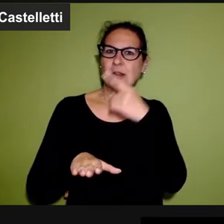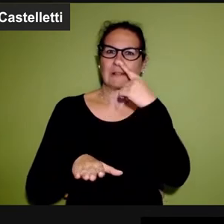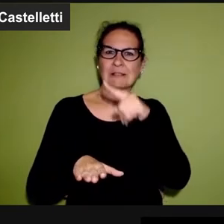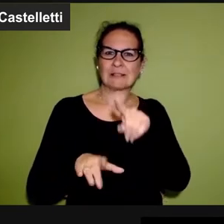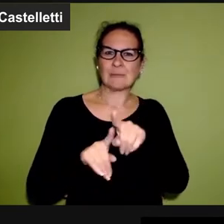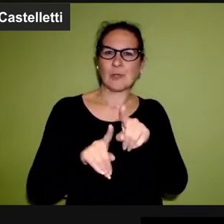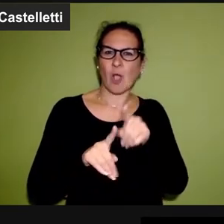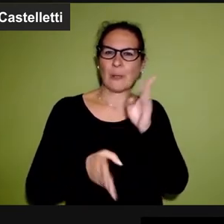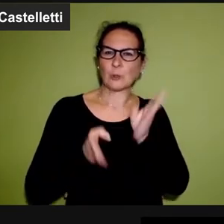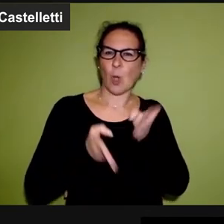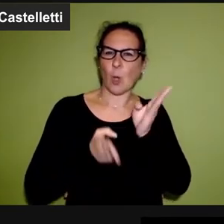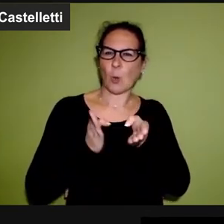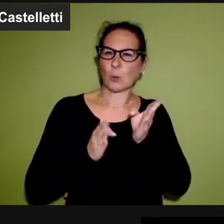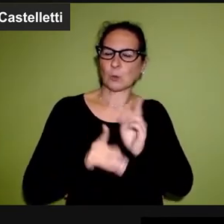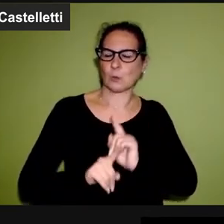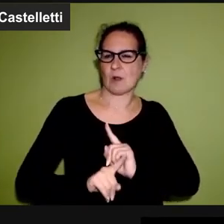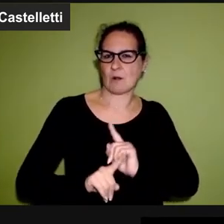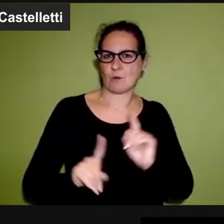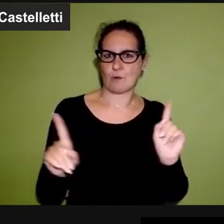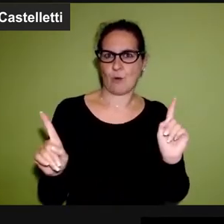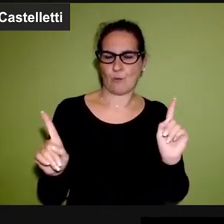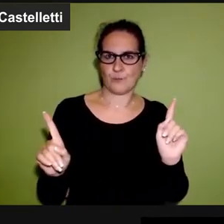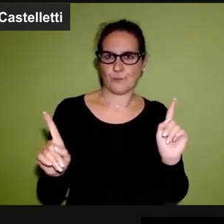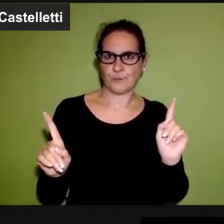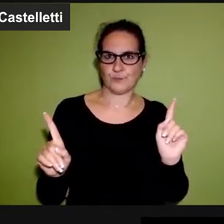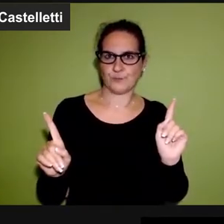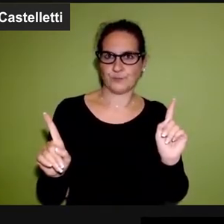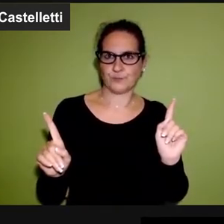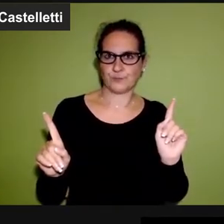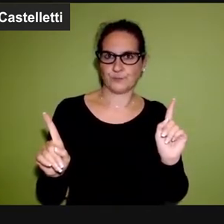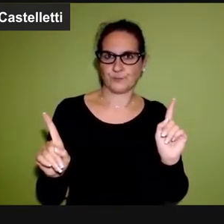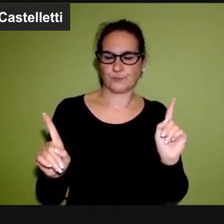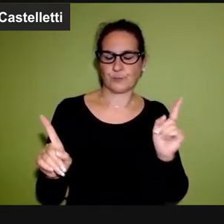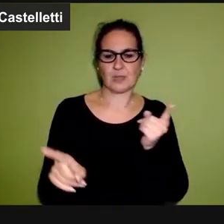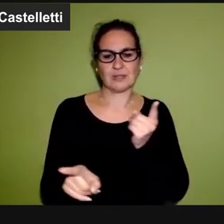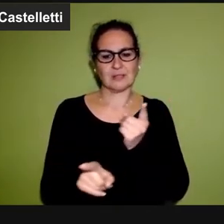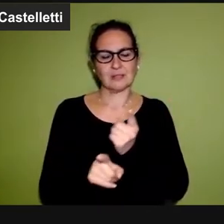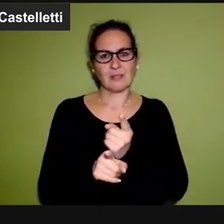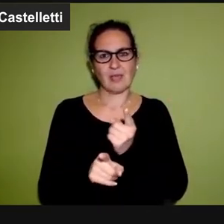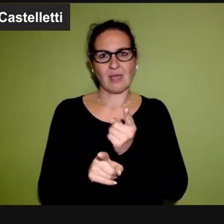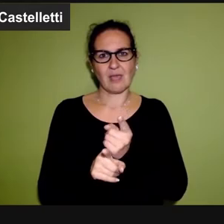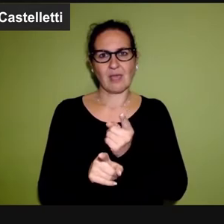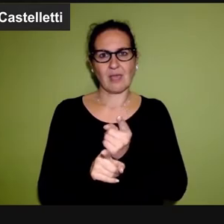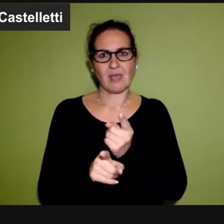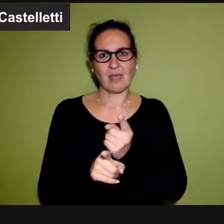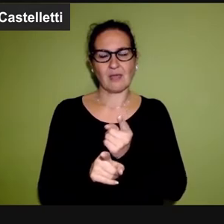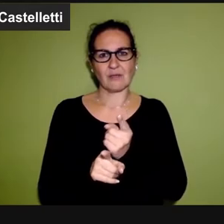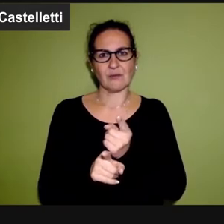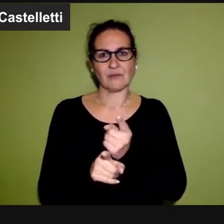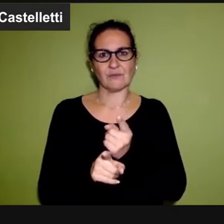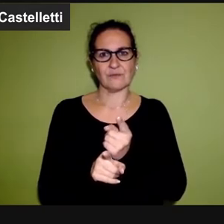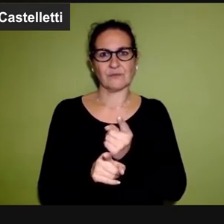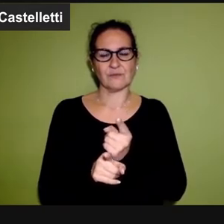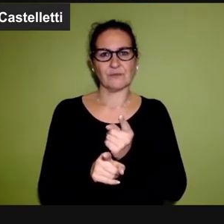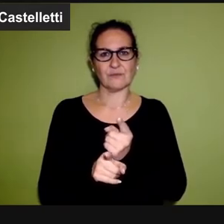uno strumento di sofferenza. Si voleva togliere